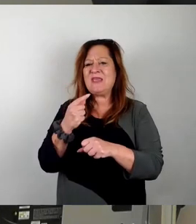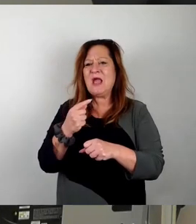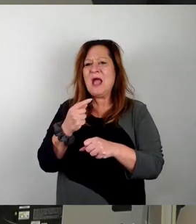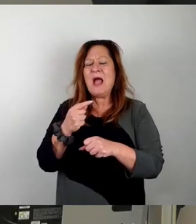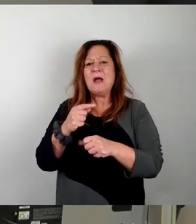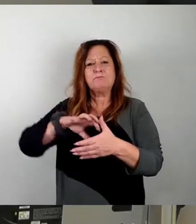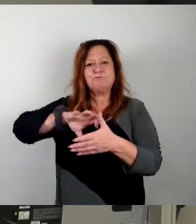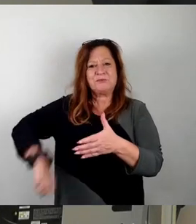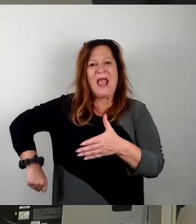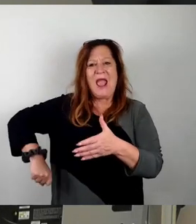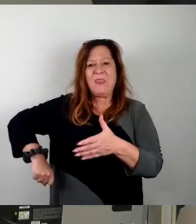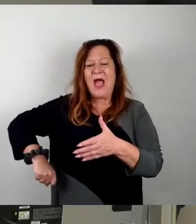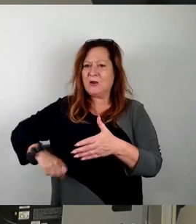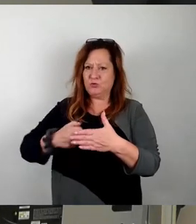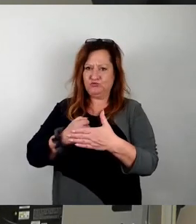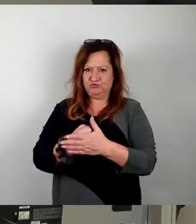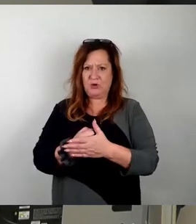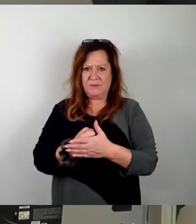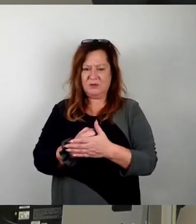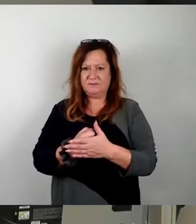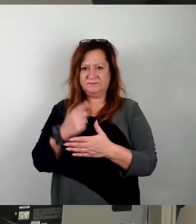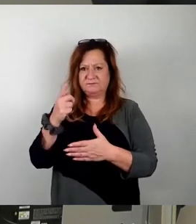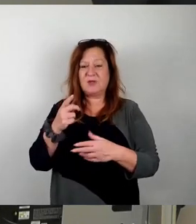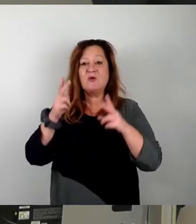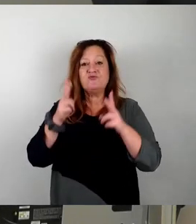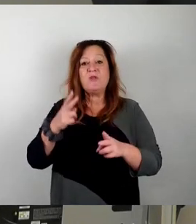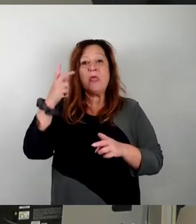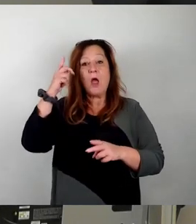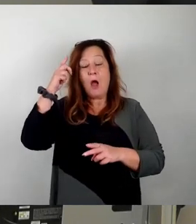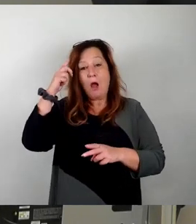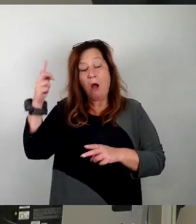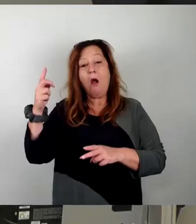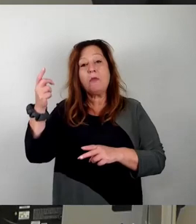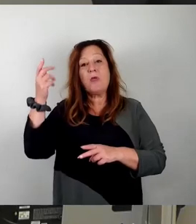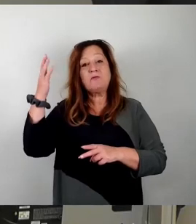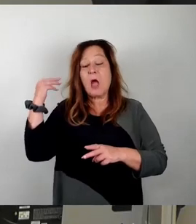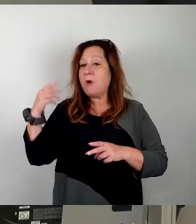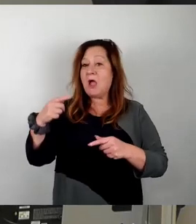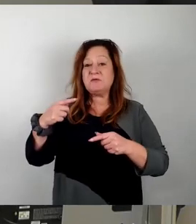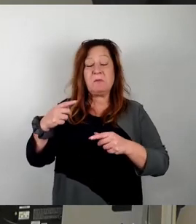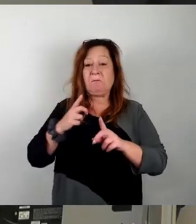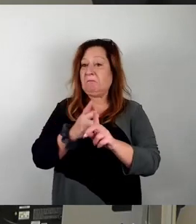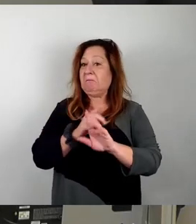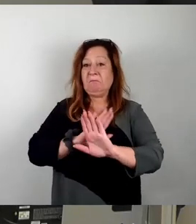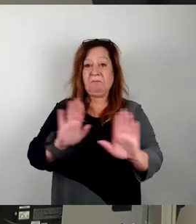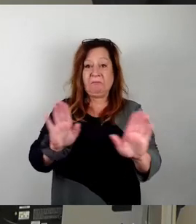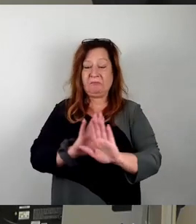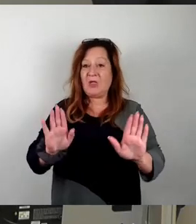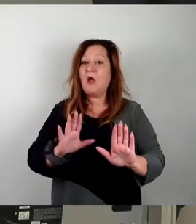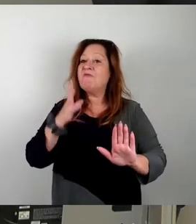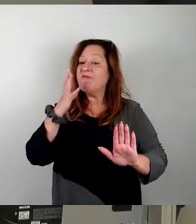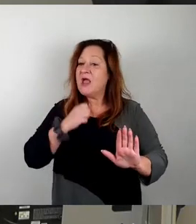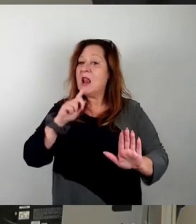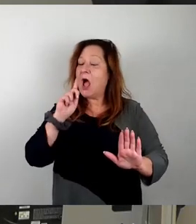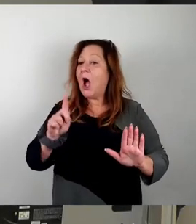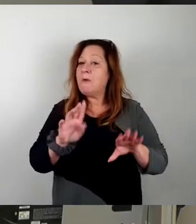zu stoppen. Der Stadtrat folgte dem Anliegen der Petition kaum, beschloss aber, eine Vorlage zu erarbeiten, in der der